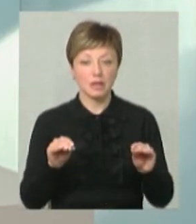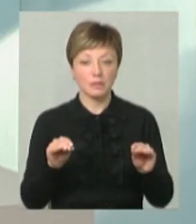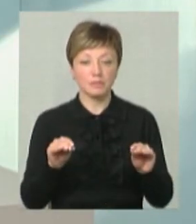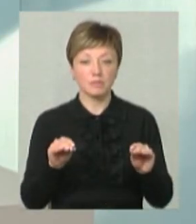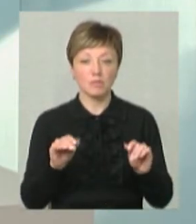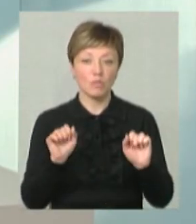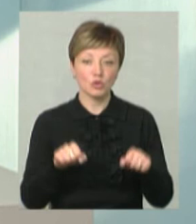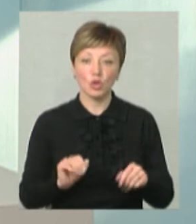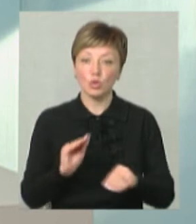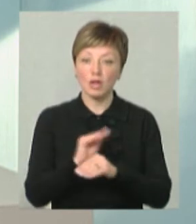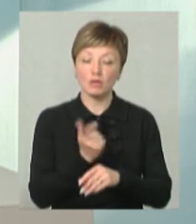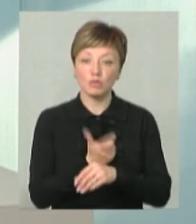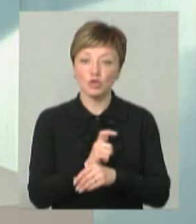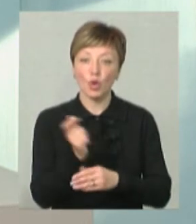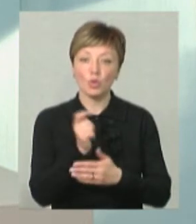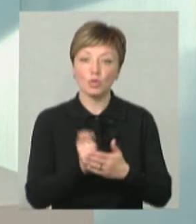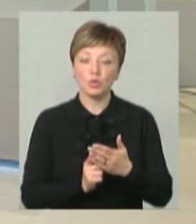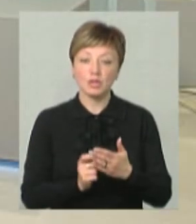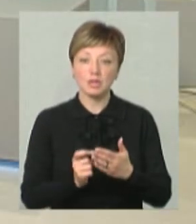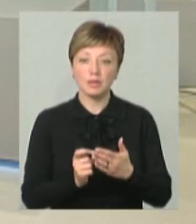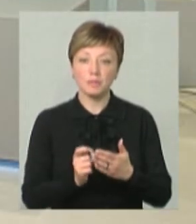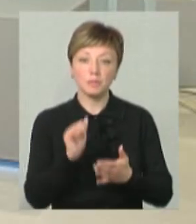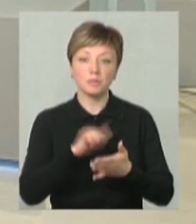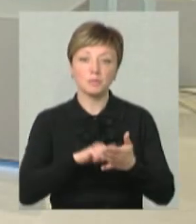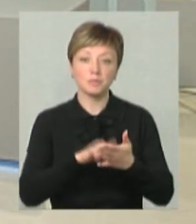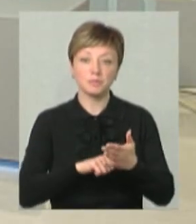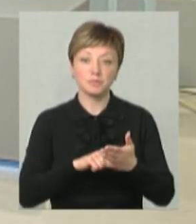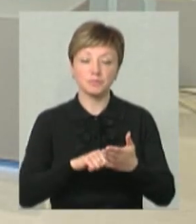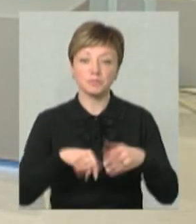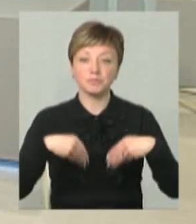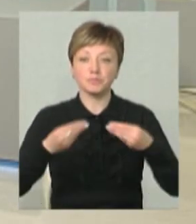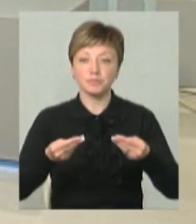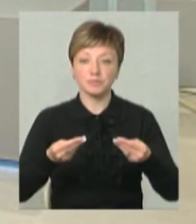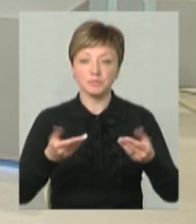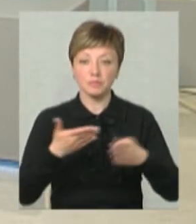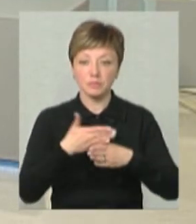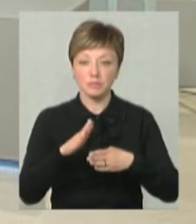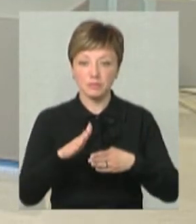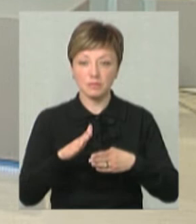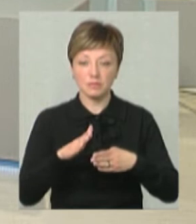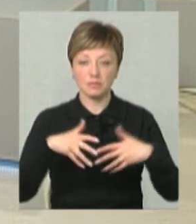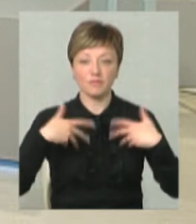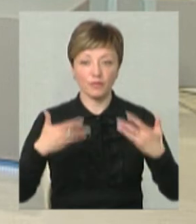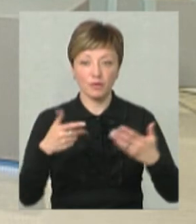може, задача більше художника, аби спровокувати і дати якусь частину, а